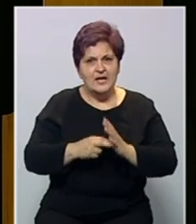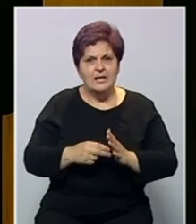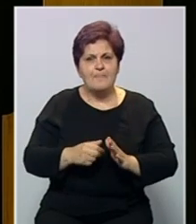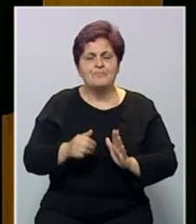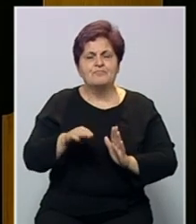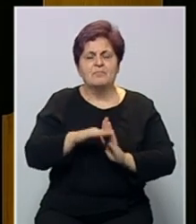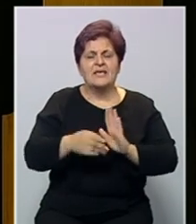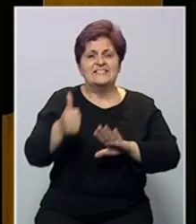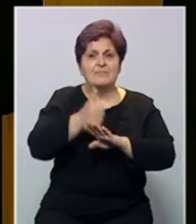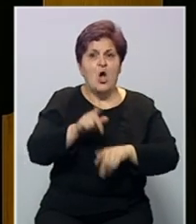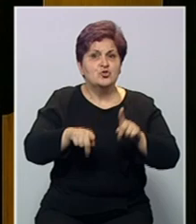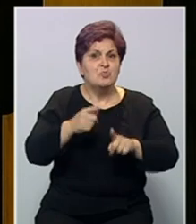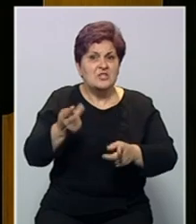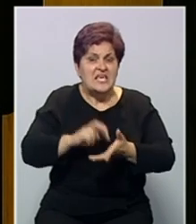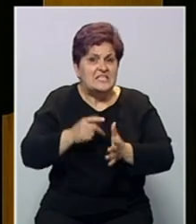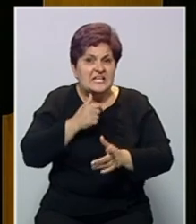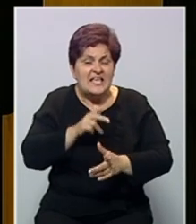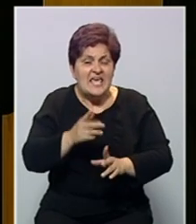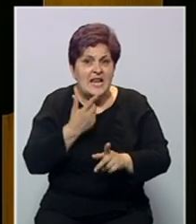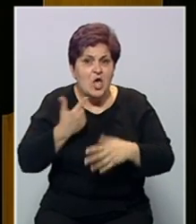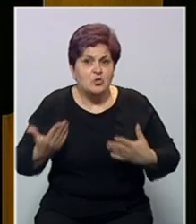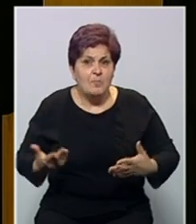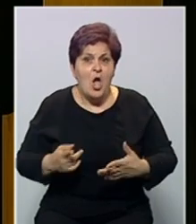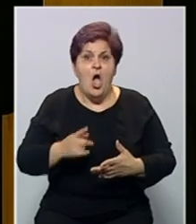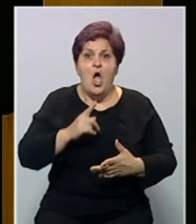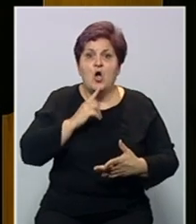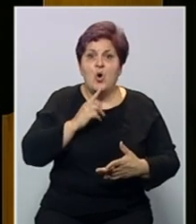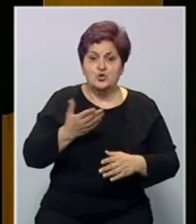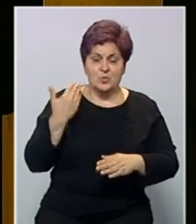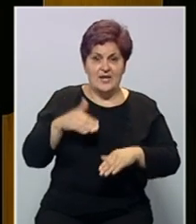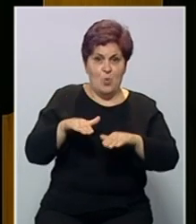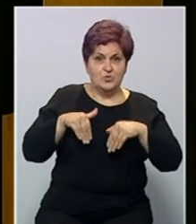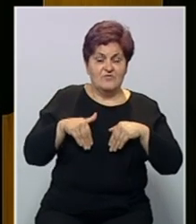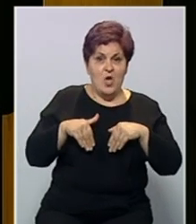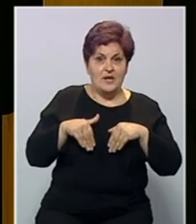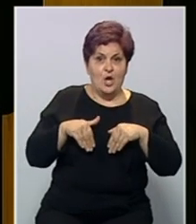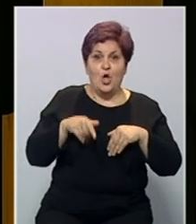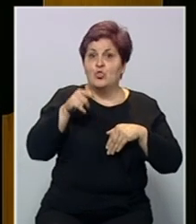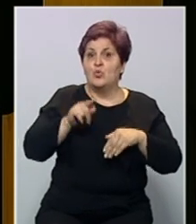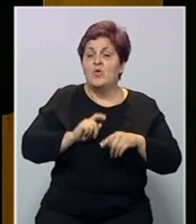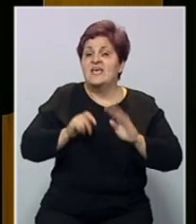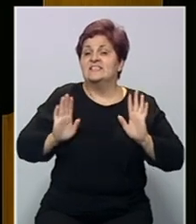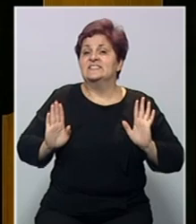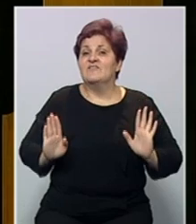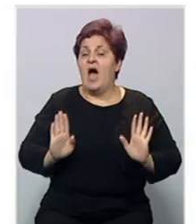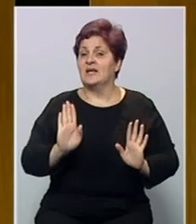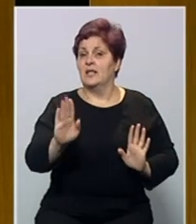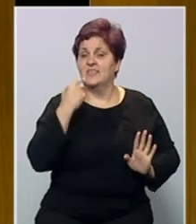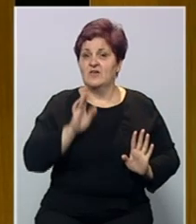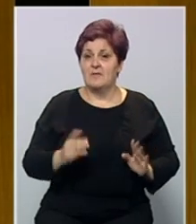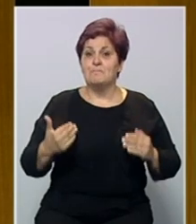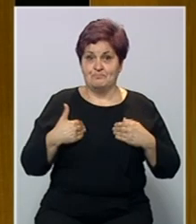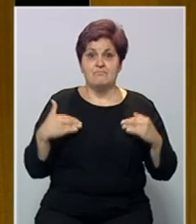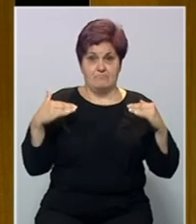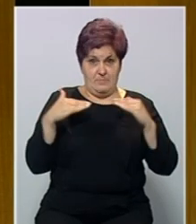zakona, a sad što se nekome te strategije ne dopadaju, koje su na nje uspjene, dakle to je stvar njegova. Njegova. Ja se